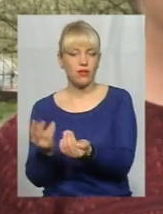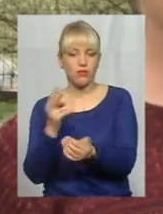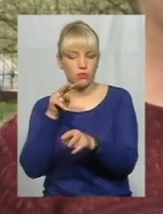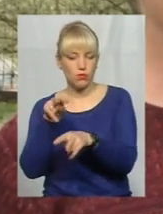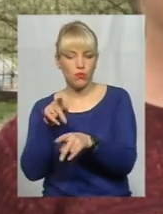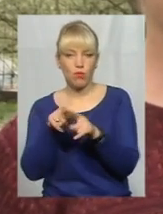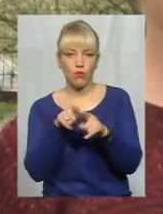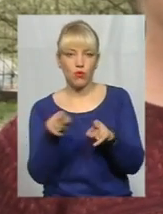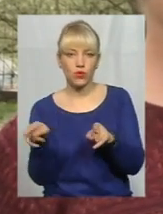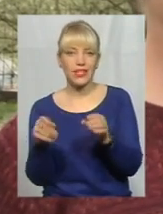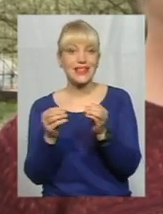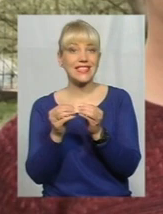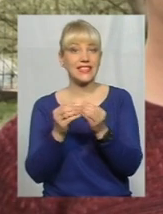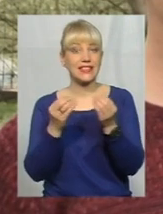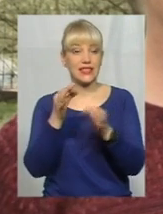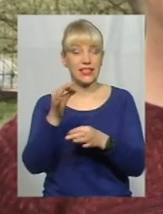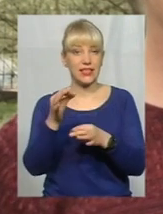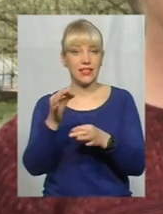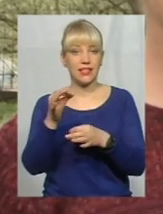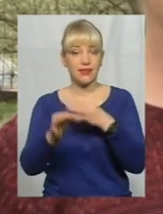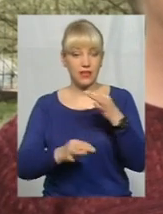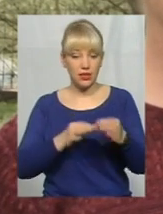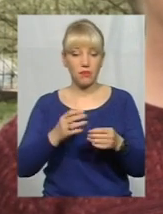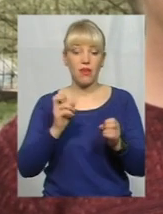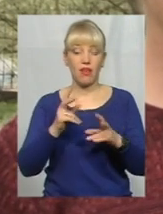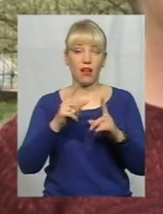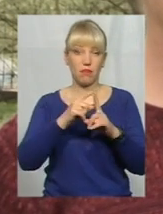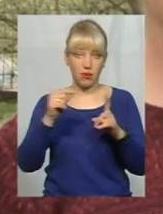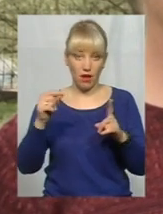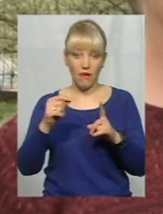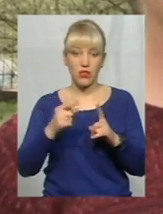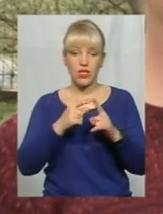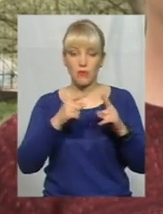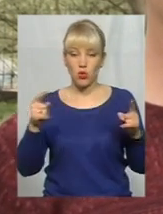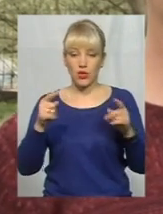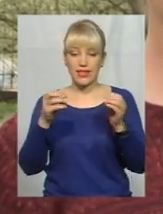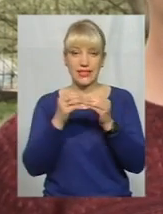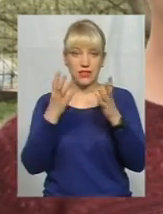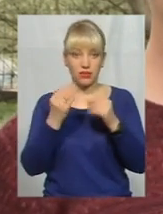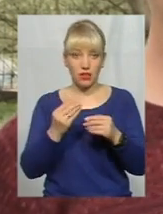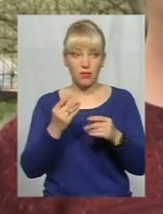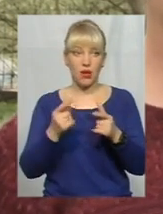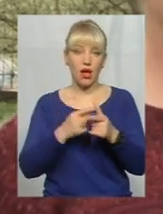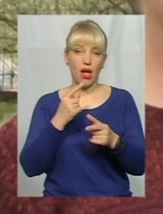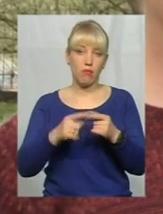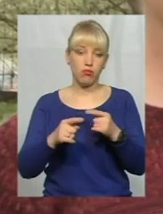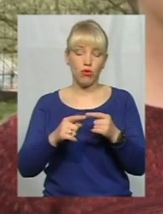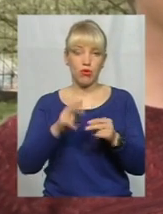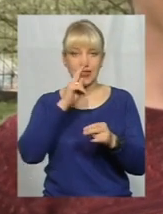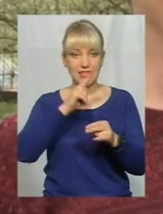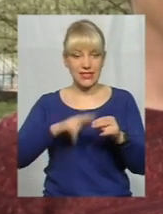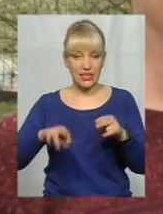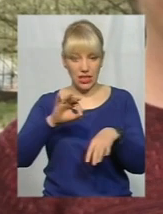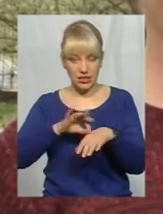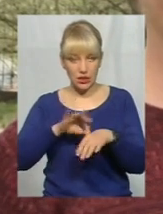протидесяти діб. Як правило, за цей час, за протидесяти діб, відбувається або зникнення цих симптомів, або